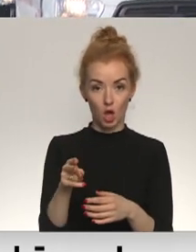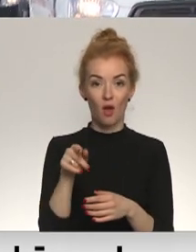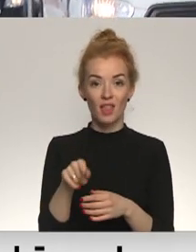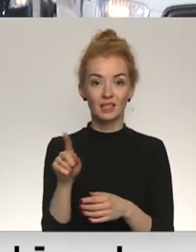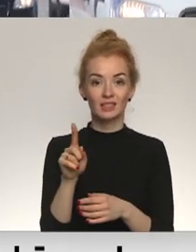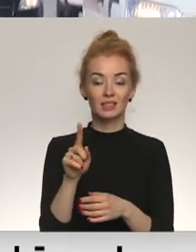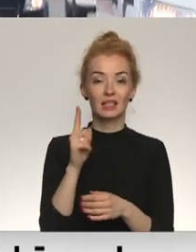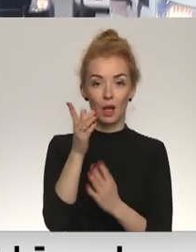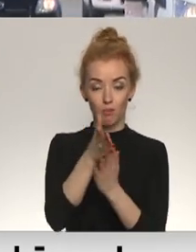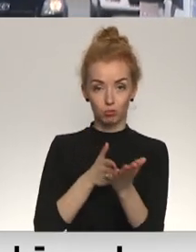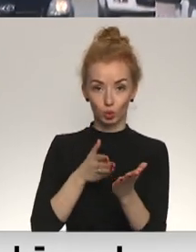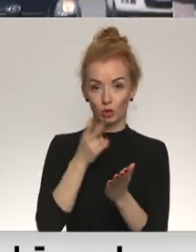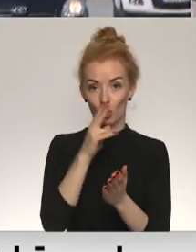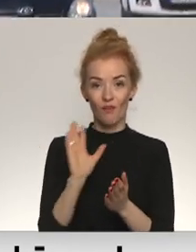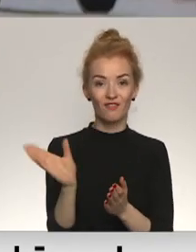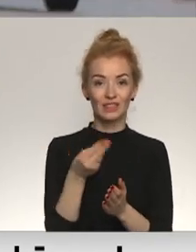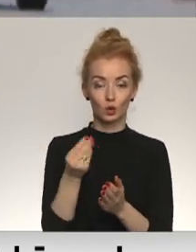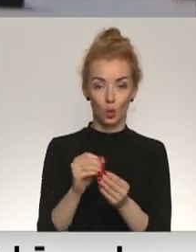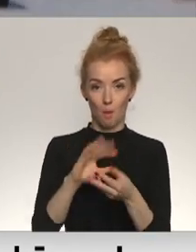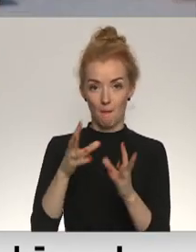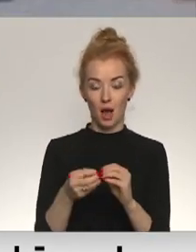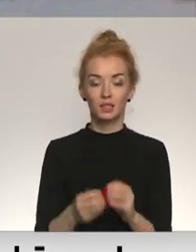gan ir nepilna puse no visas summas.